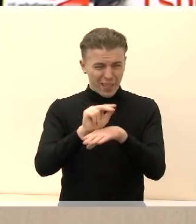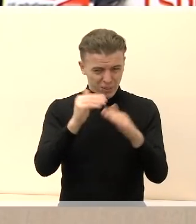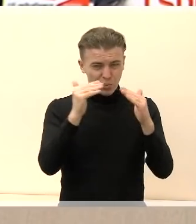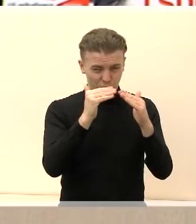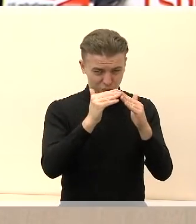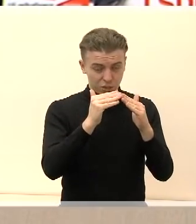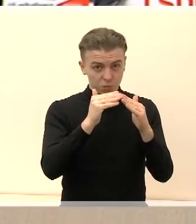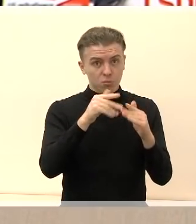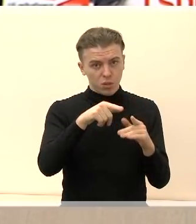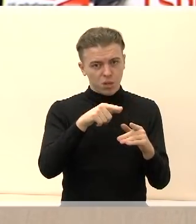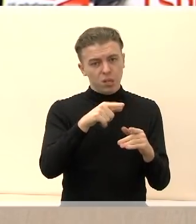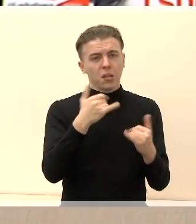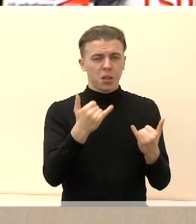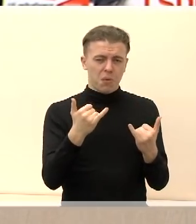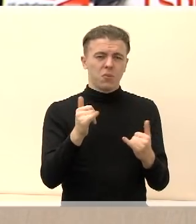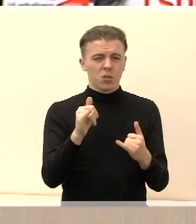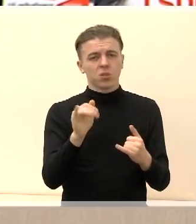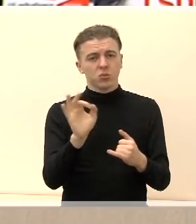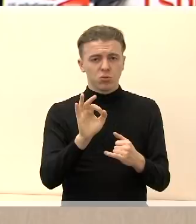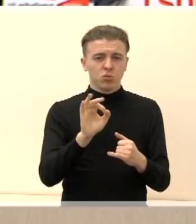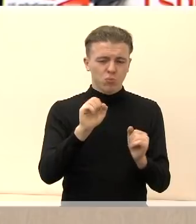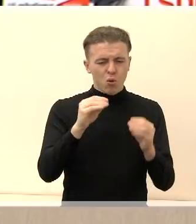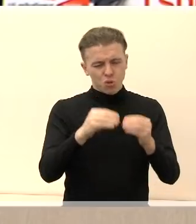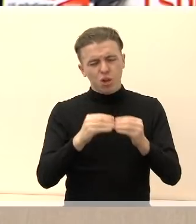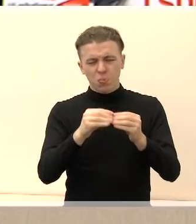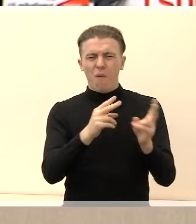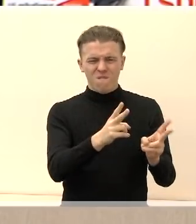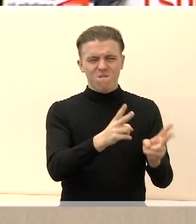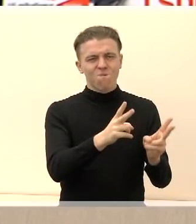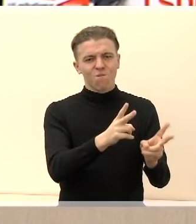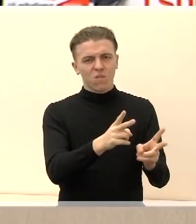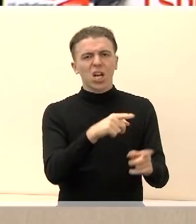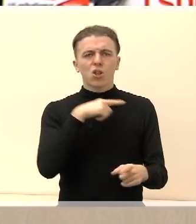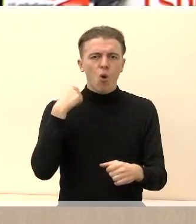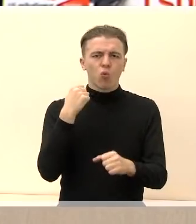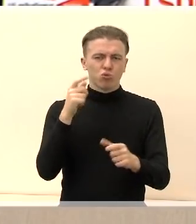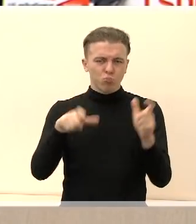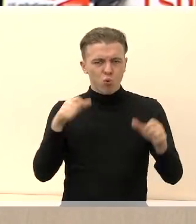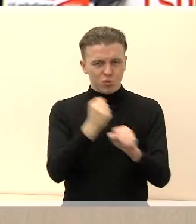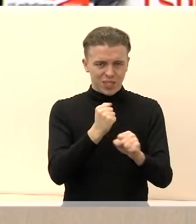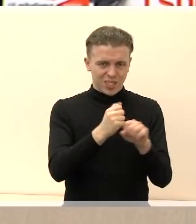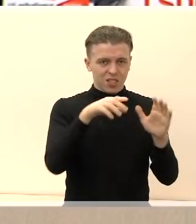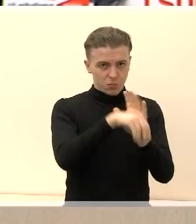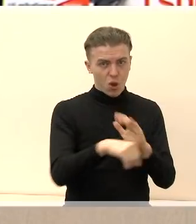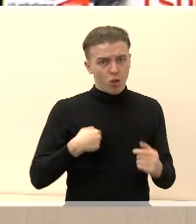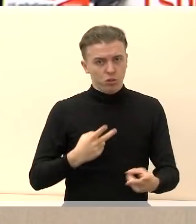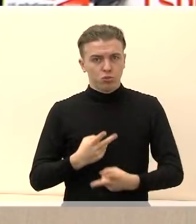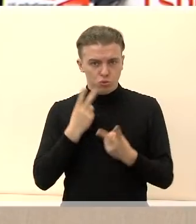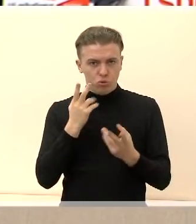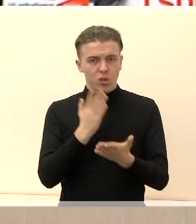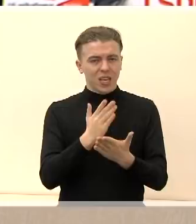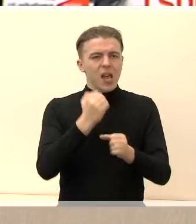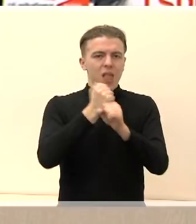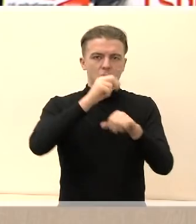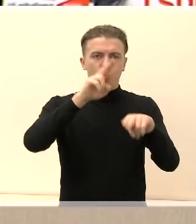visai neblogai ten kol kas artimiausia, turbūt dešimtbent įstovėt, ten dirba labai daug žmonių. Aš asmeniškai uždžiaugiuosi, kad mes turim tas